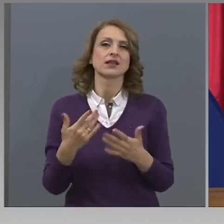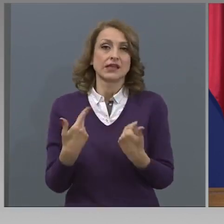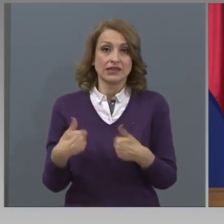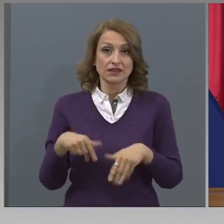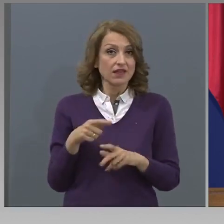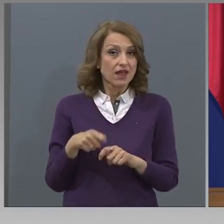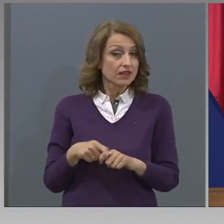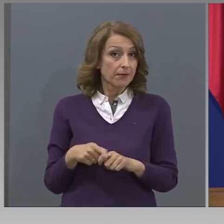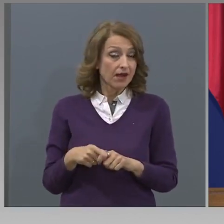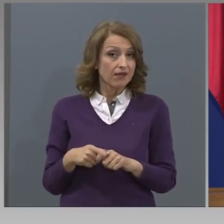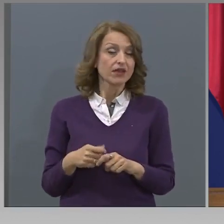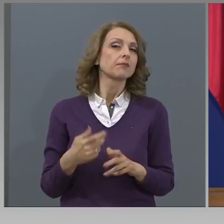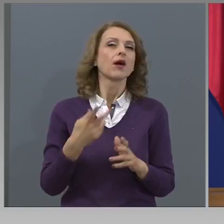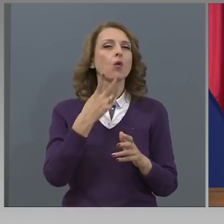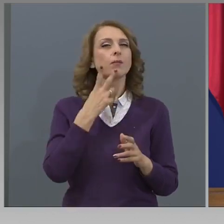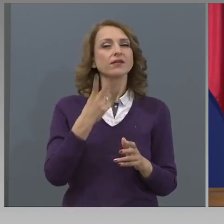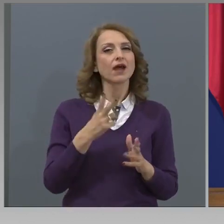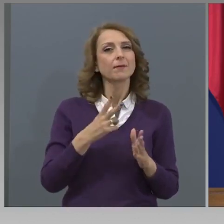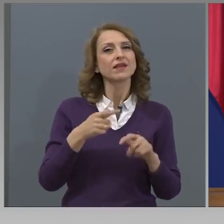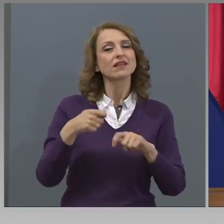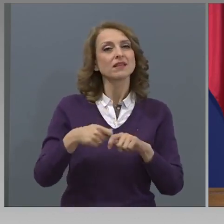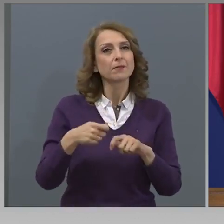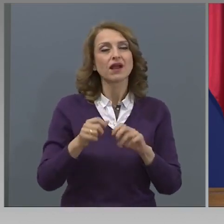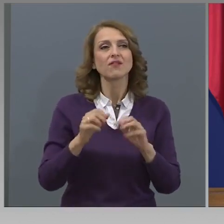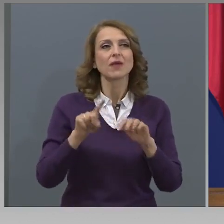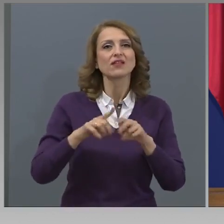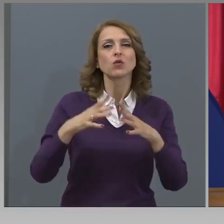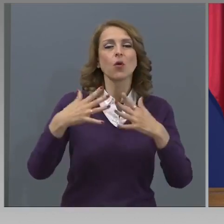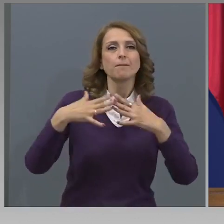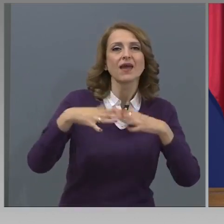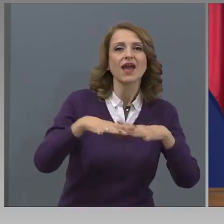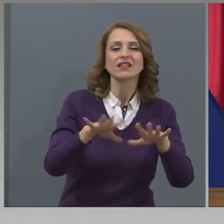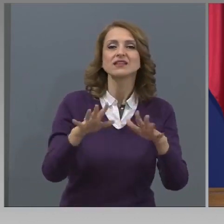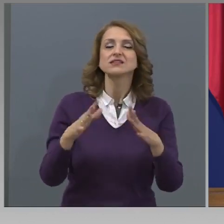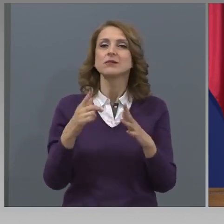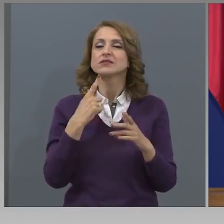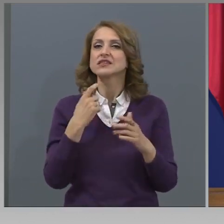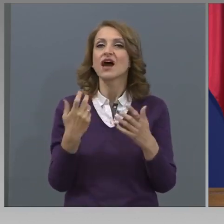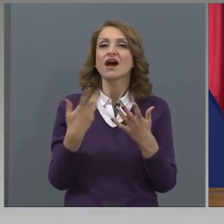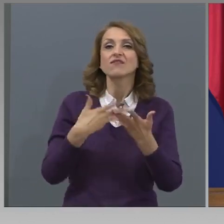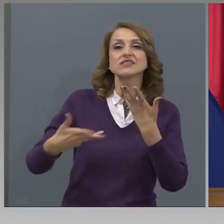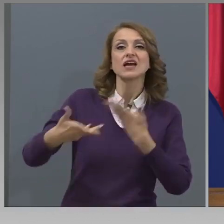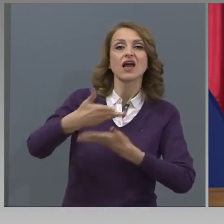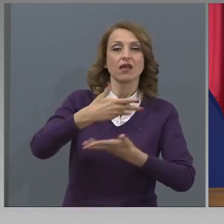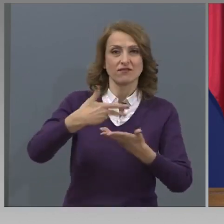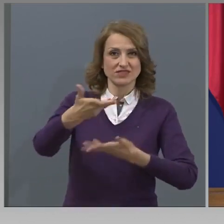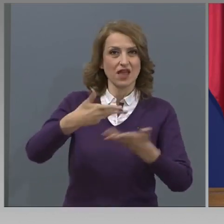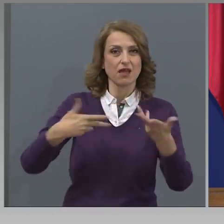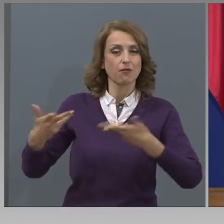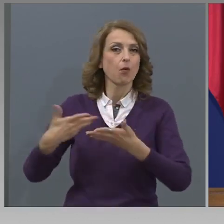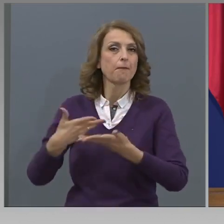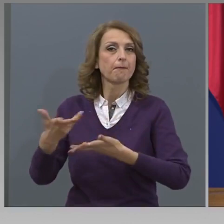се опитаме, да провокираме, да създадем този механизъм за заимопомощ чрез регионалните управления, доколкото е възможно.